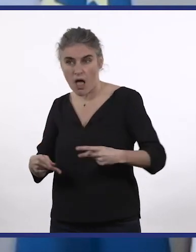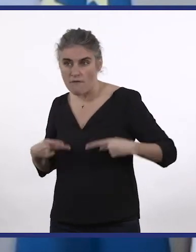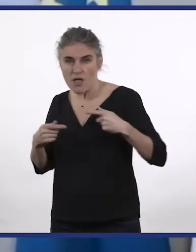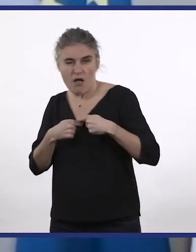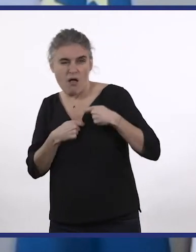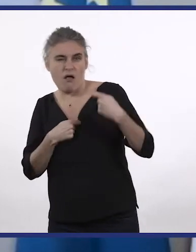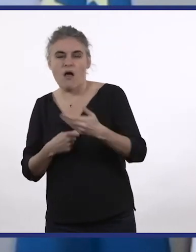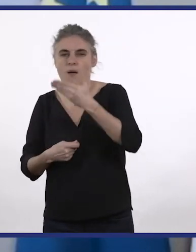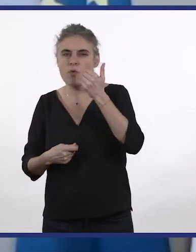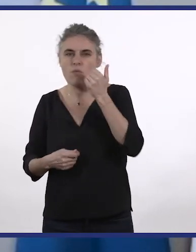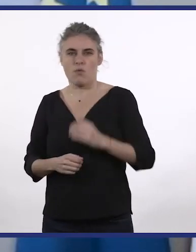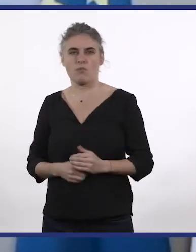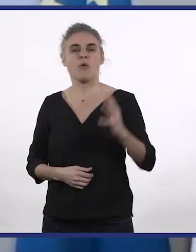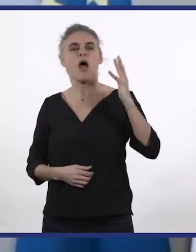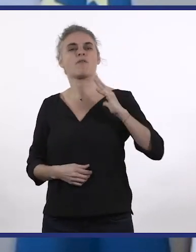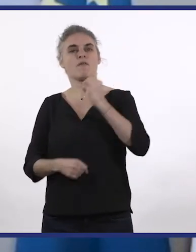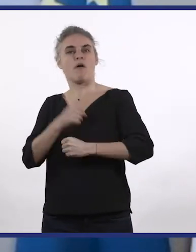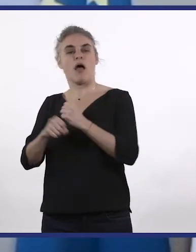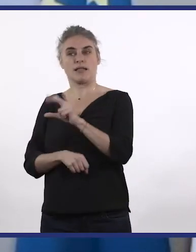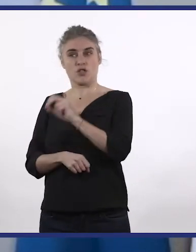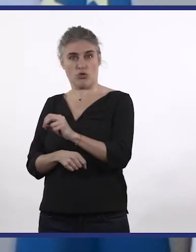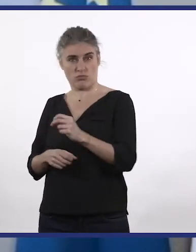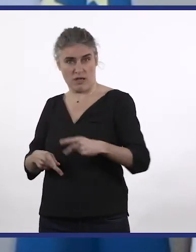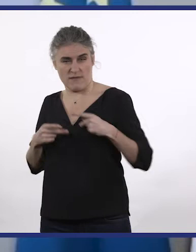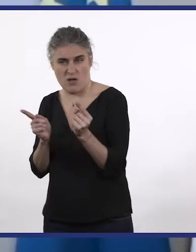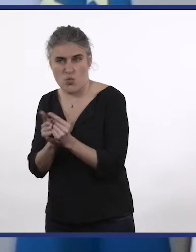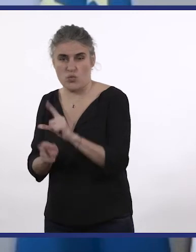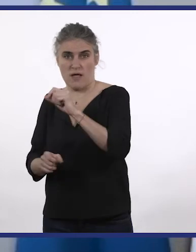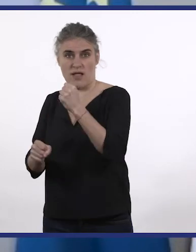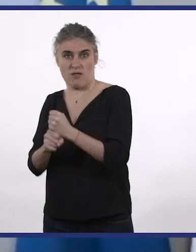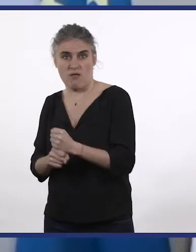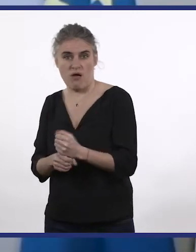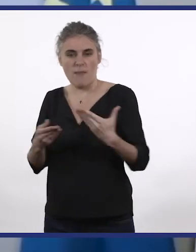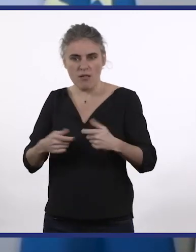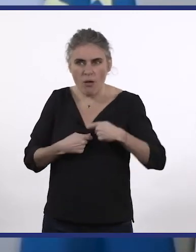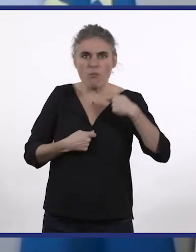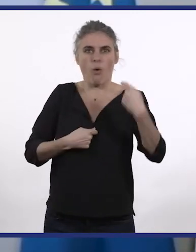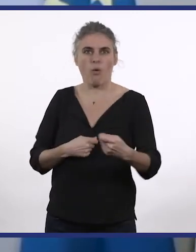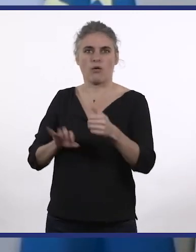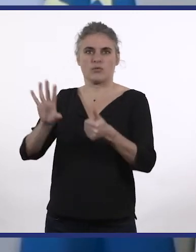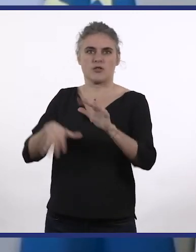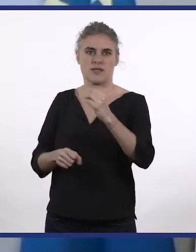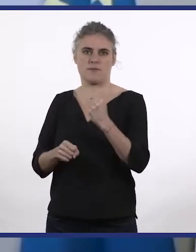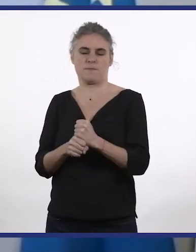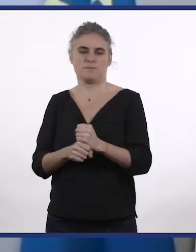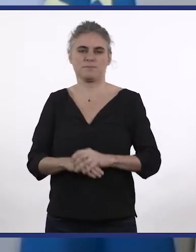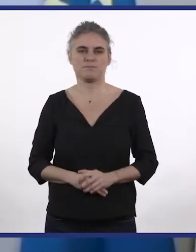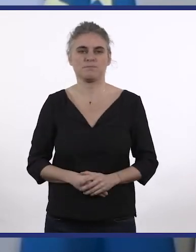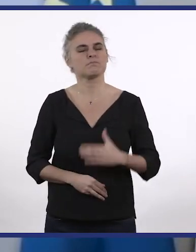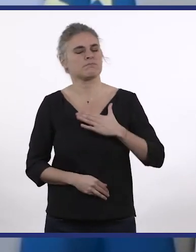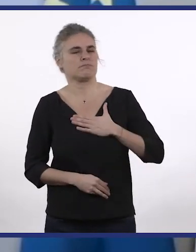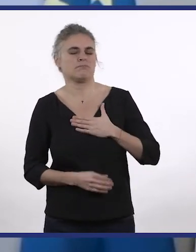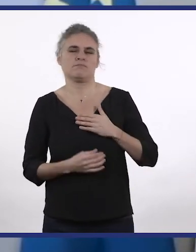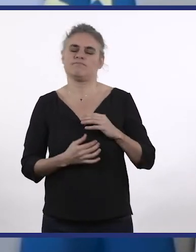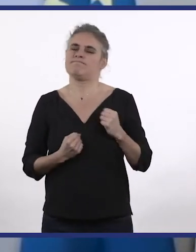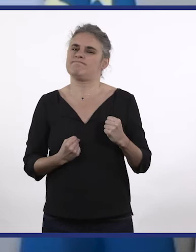considérablement améliorée, passant de 20 ans dans les années 30 à 65 aujourd'hui. Je suis particulièrement attachée notamment à